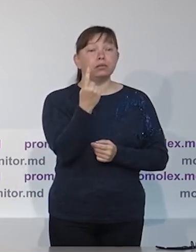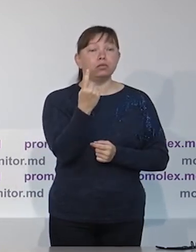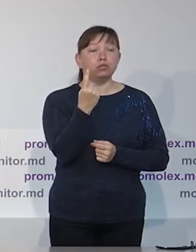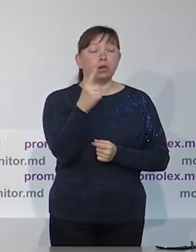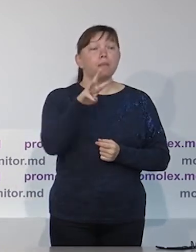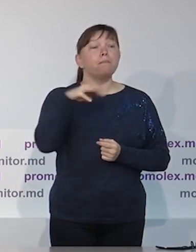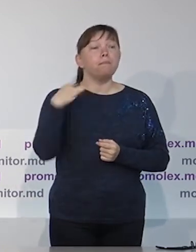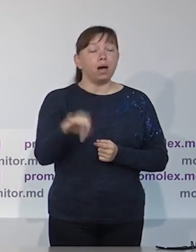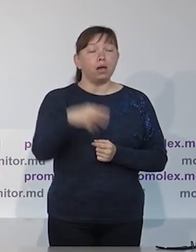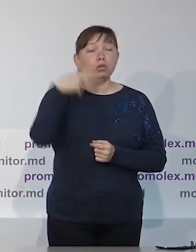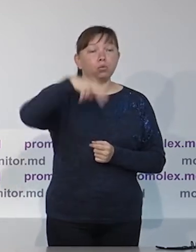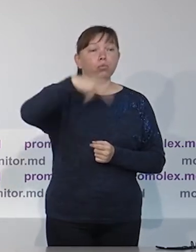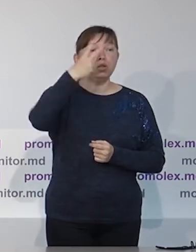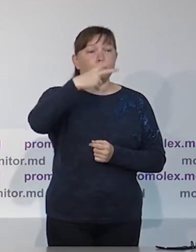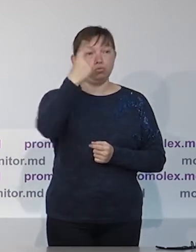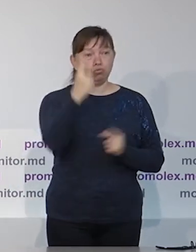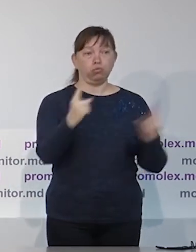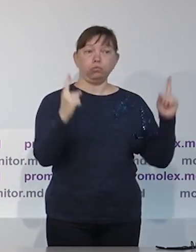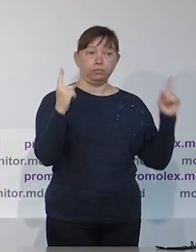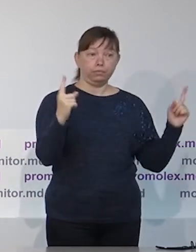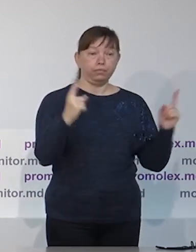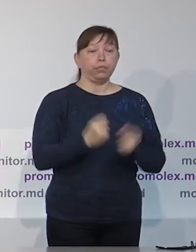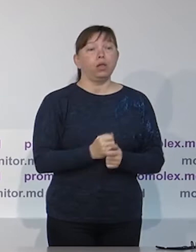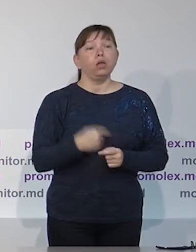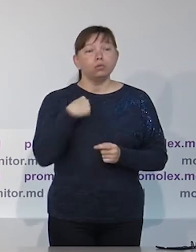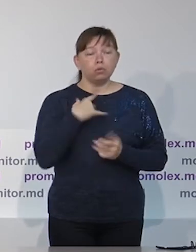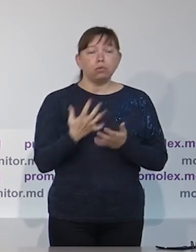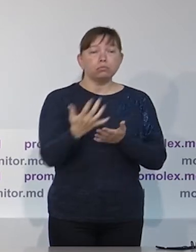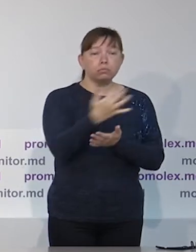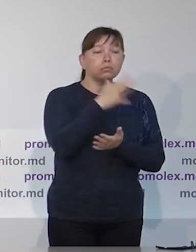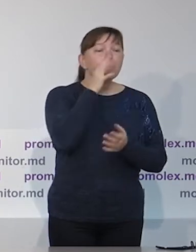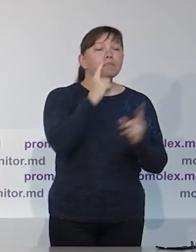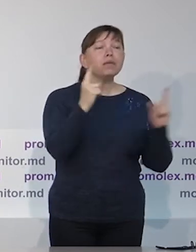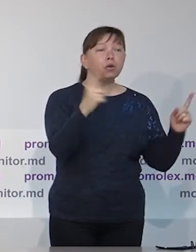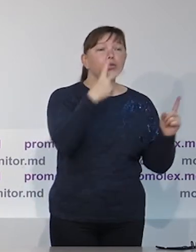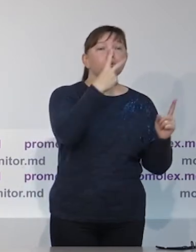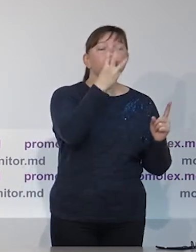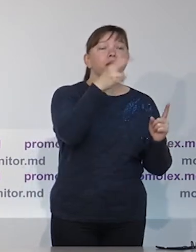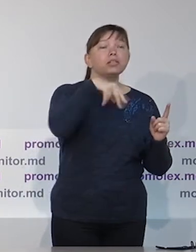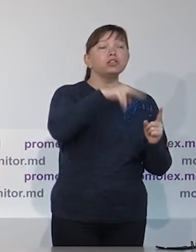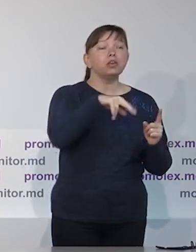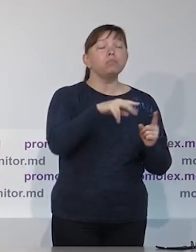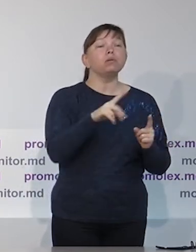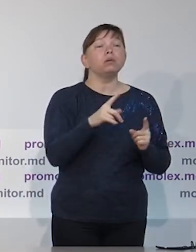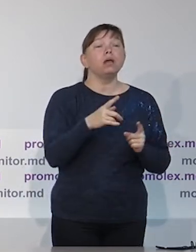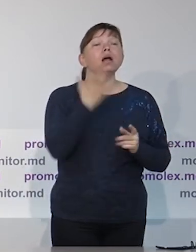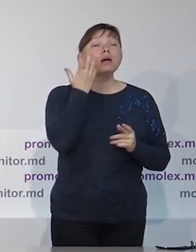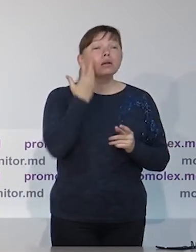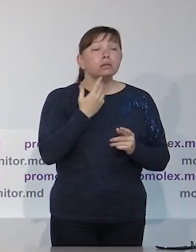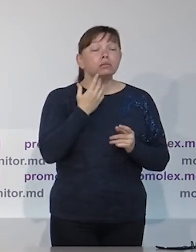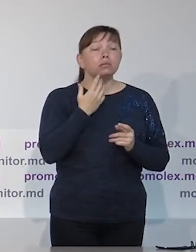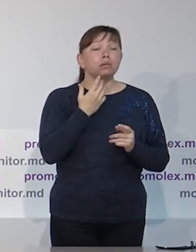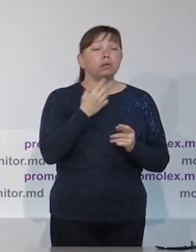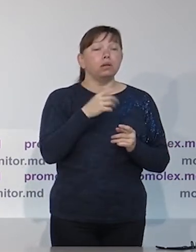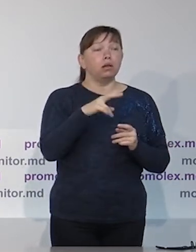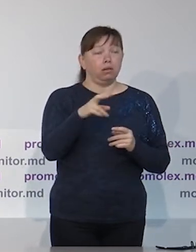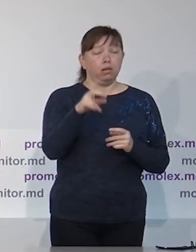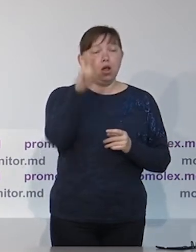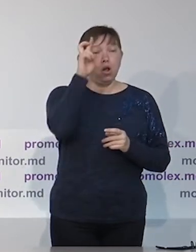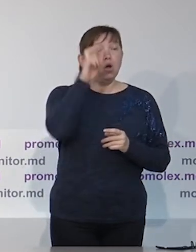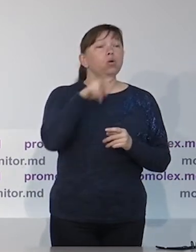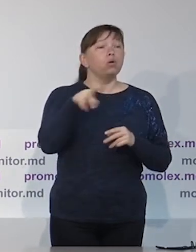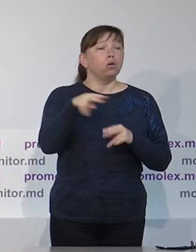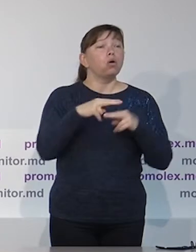представлению первого отчета по мониторингу. Этот отчет охватывает период с 23 декабря 2020 года по